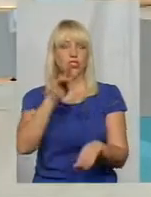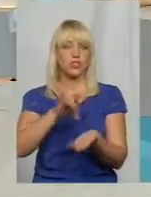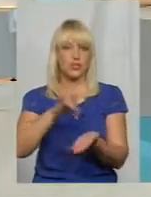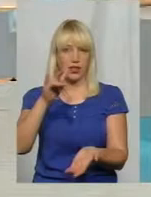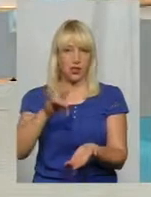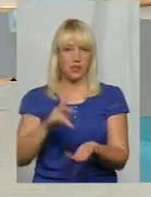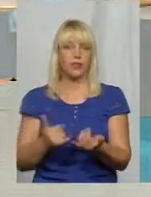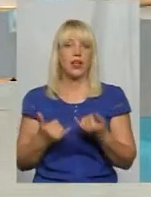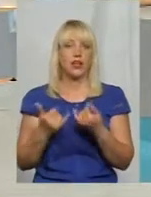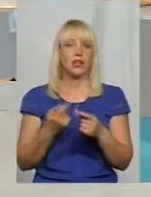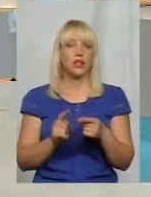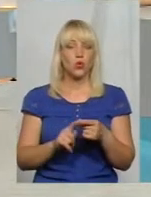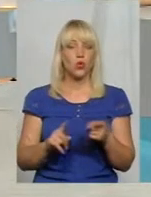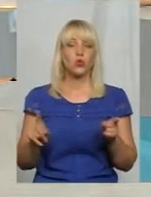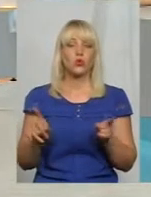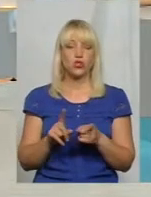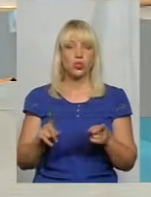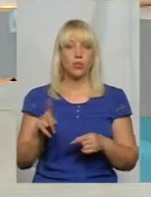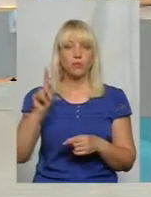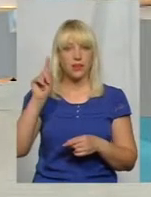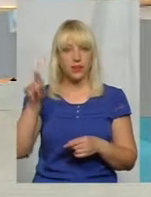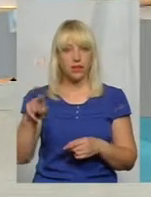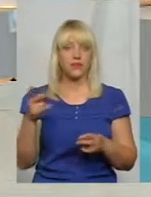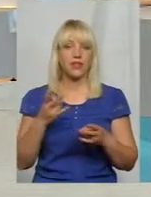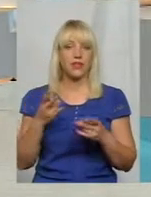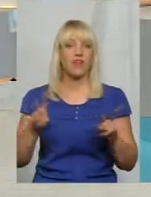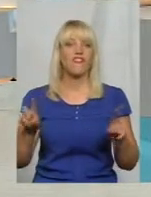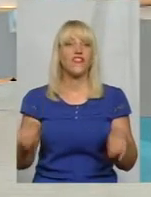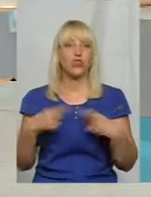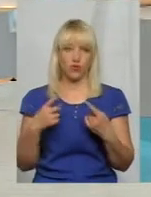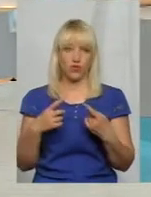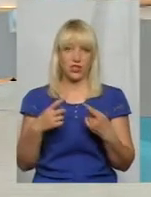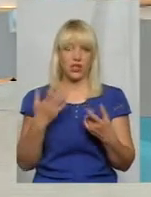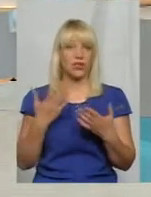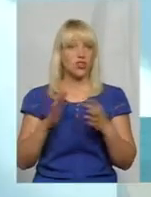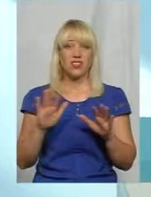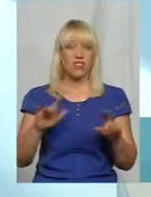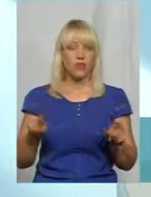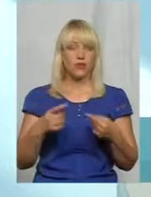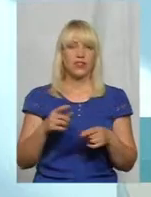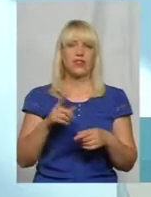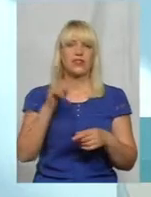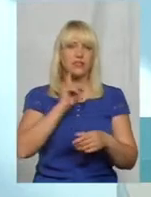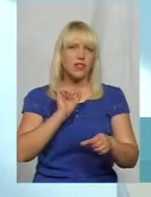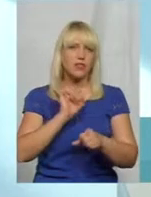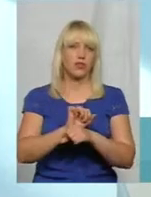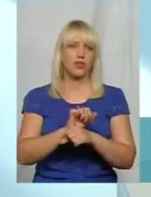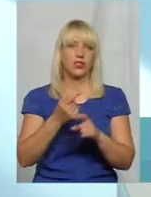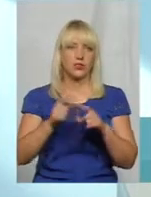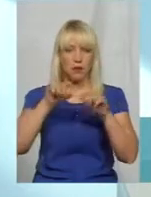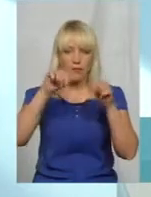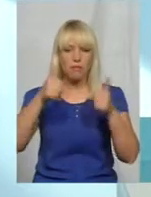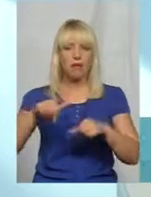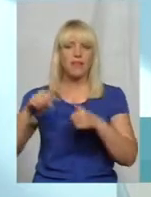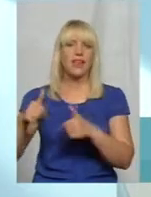Для того, щоб там варто відновити, хоча б, якщо не відновити, законсервувати ці пам'ятки, які